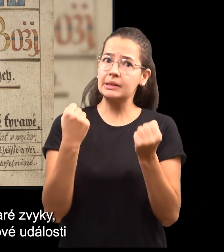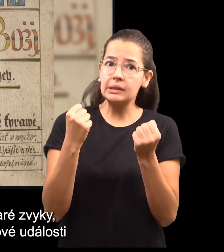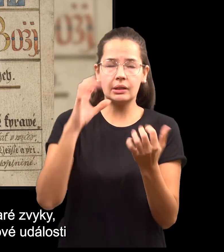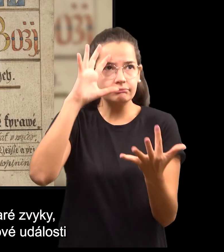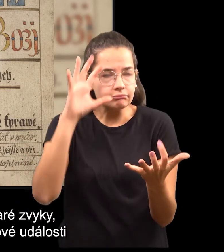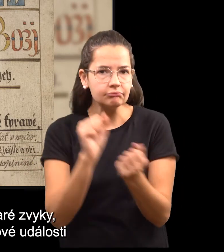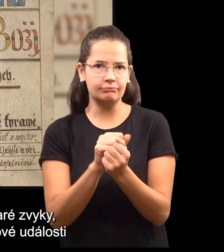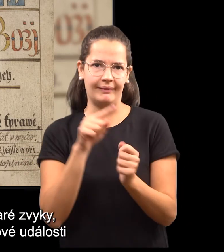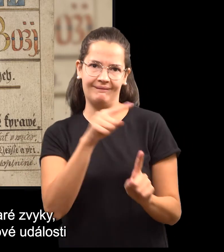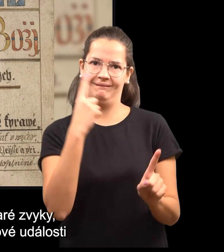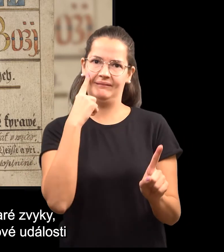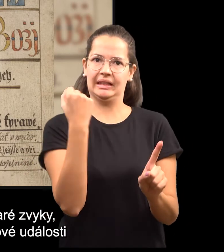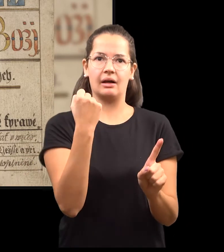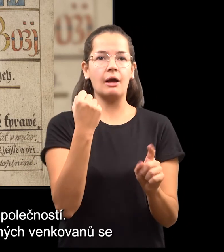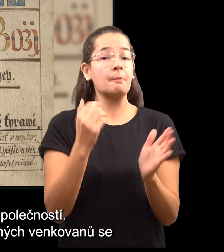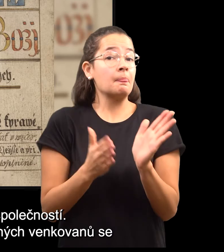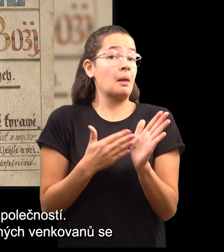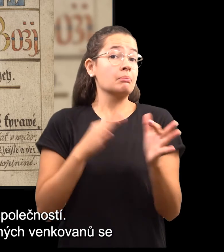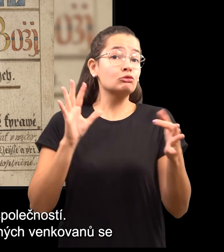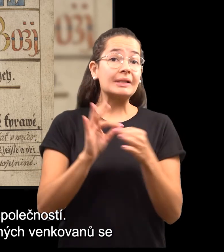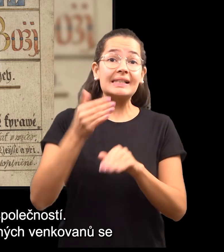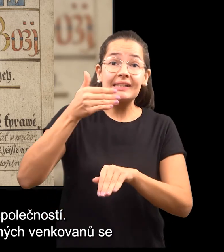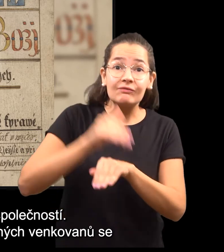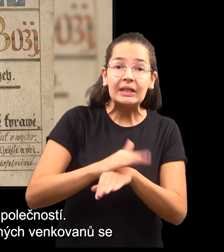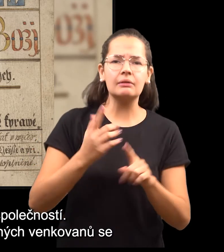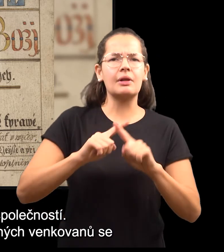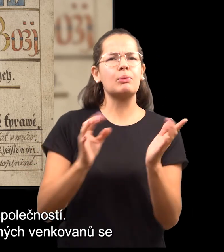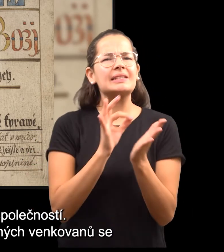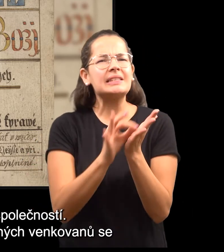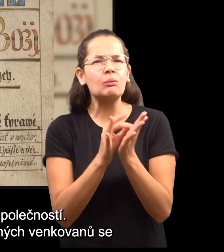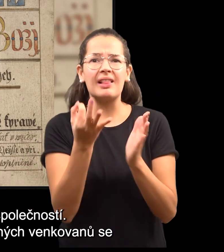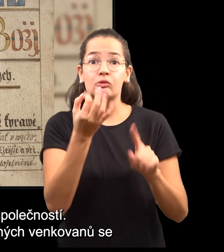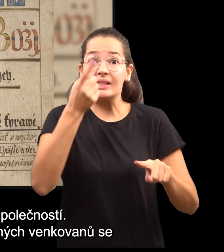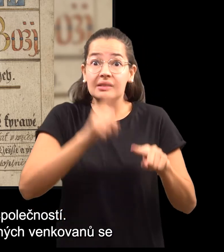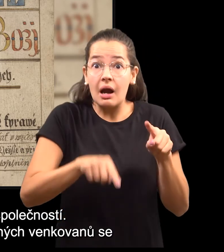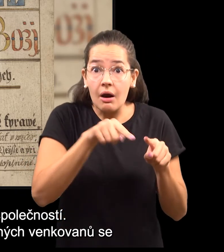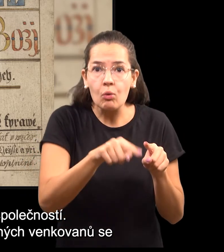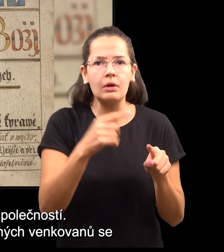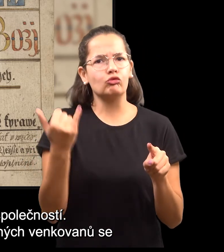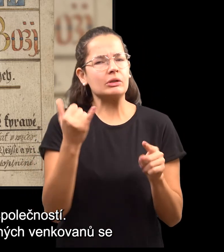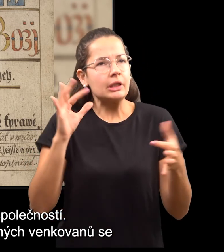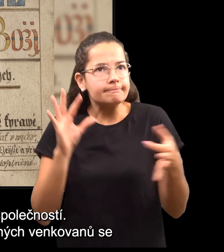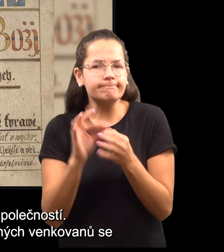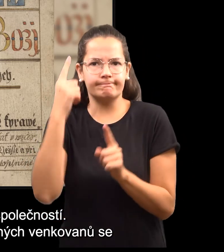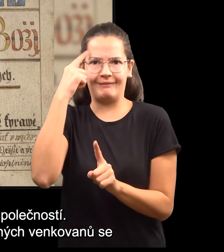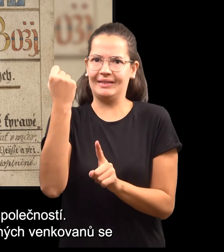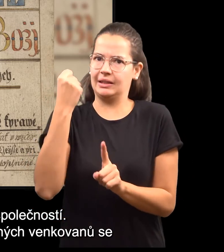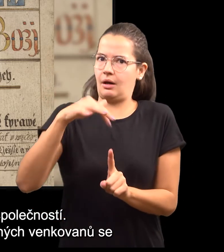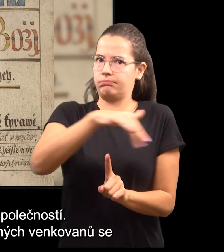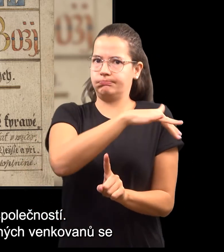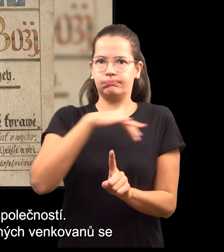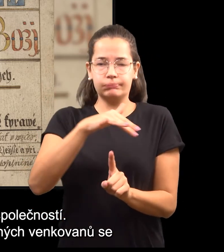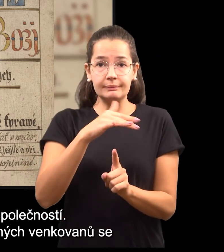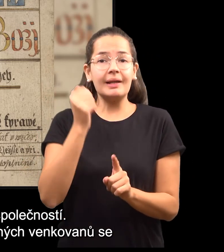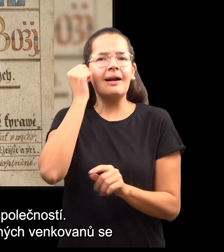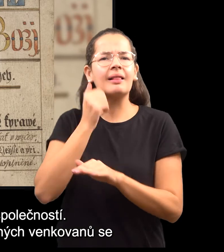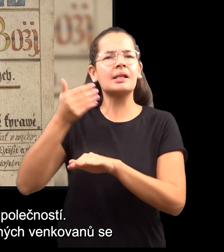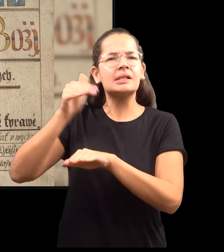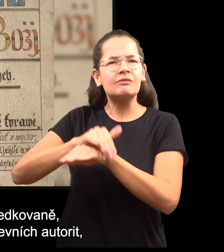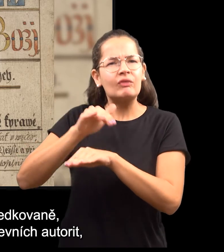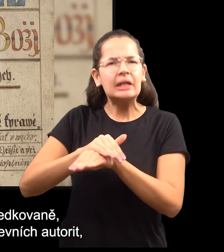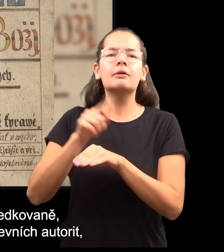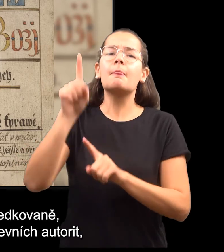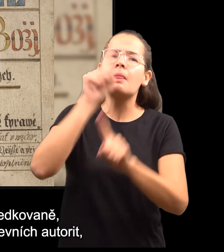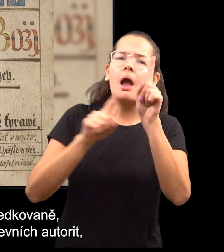také reagovala na dobové události a měnila se spolu s celou společností. O náboženských představách běžných venkovanů